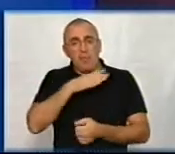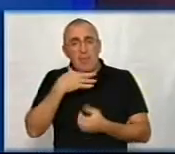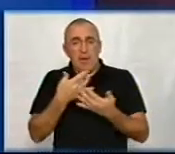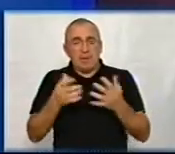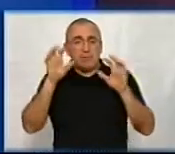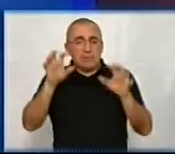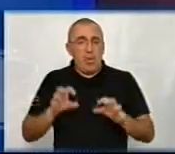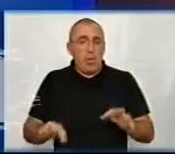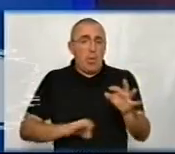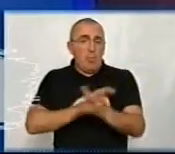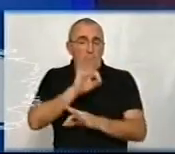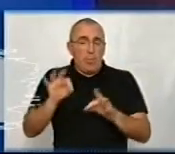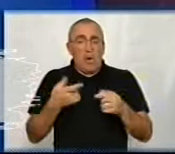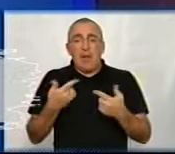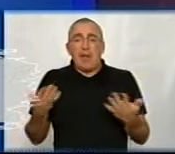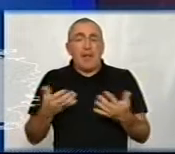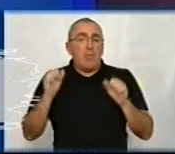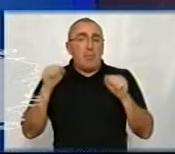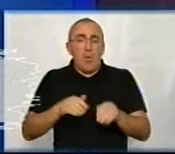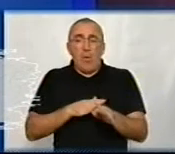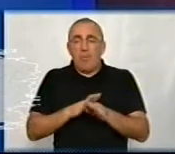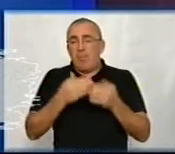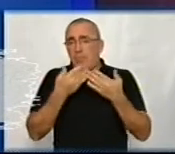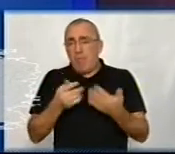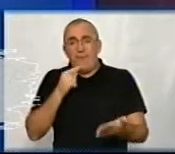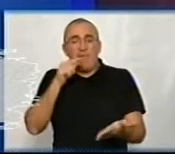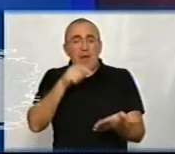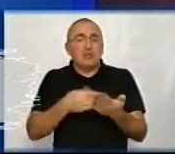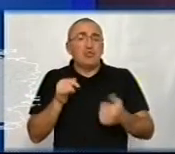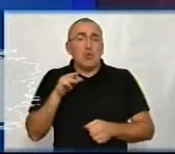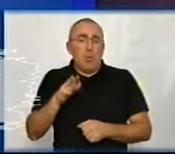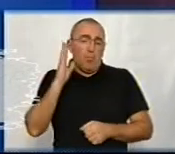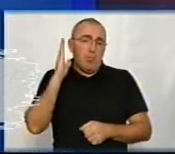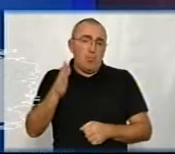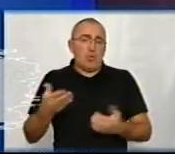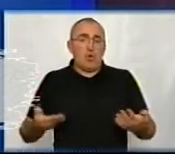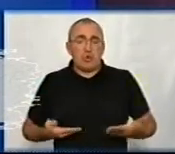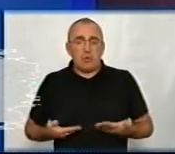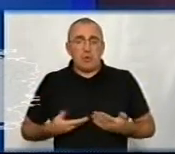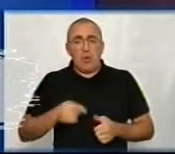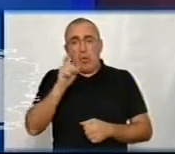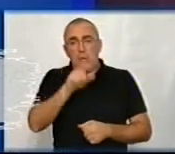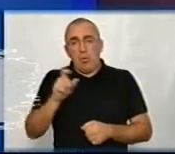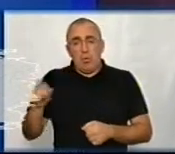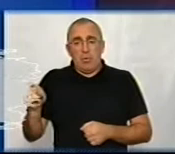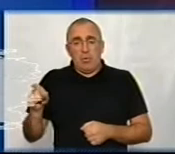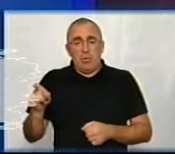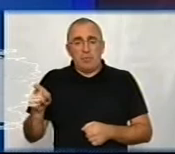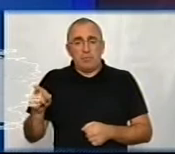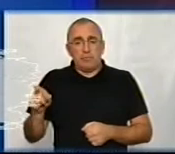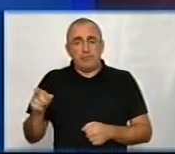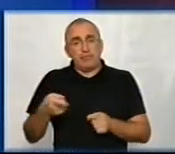різних законопроєктів, які можуть абсолютно по-різному вказувати, яким чином буде життя громадян на територіях